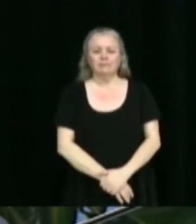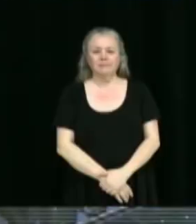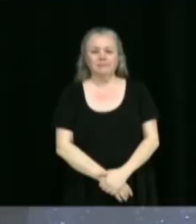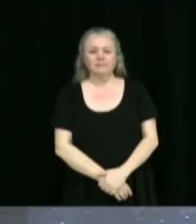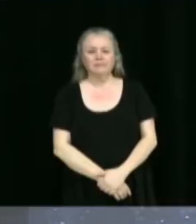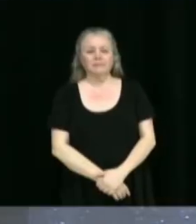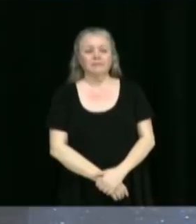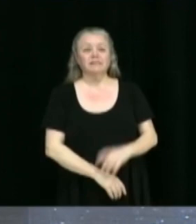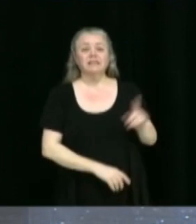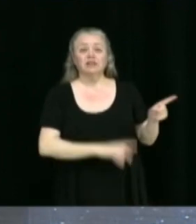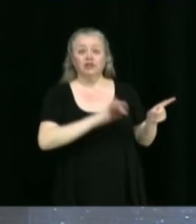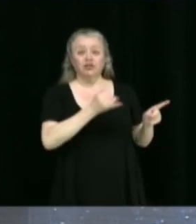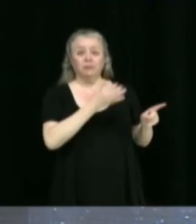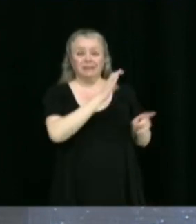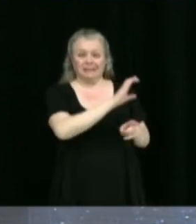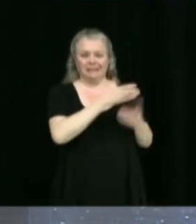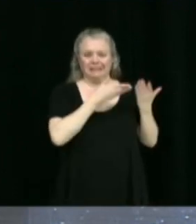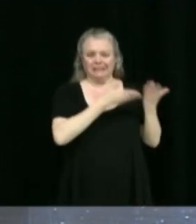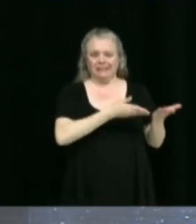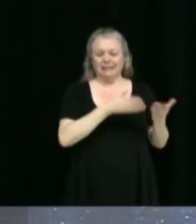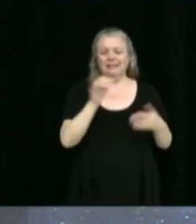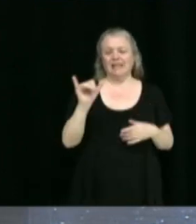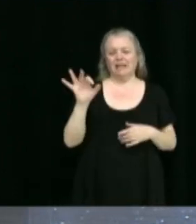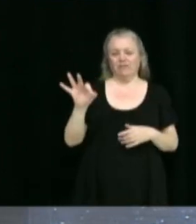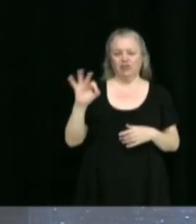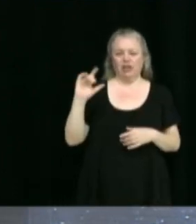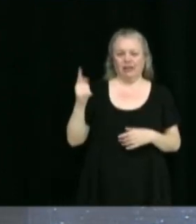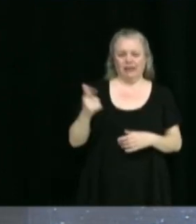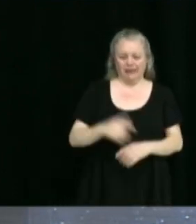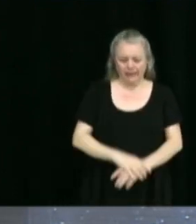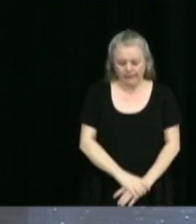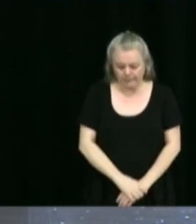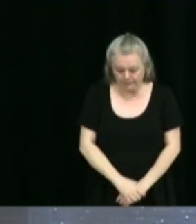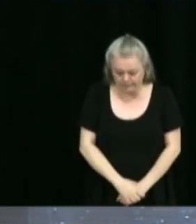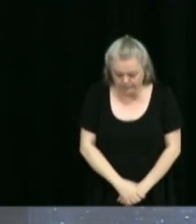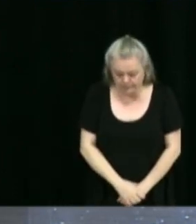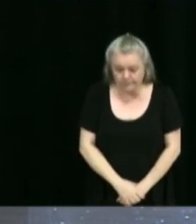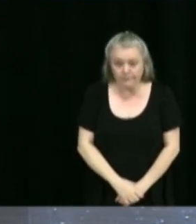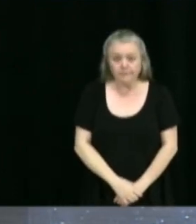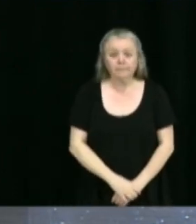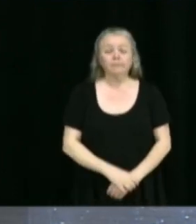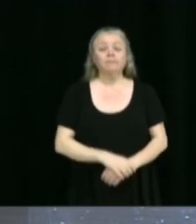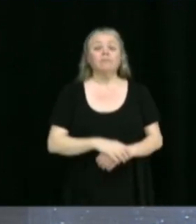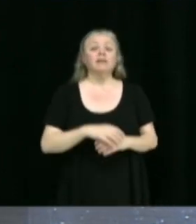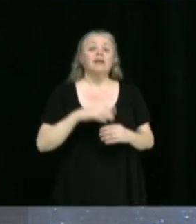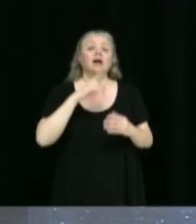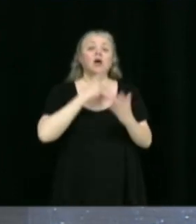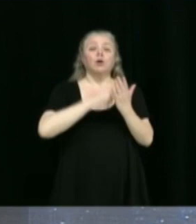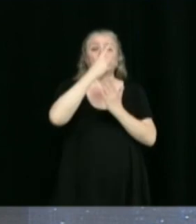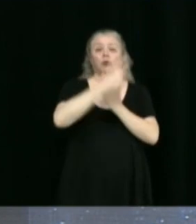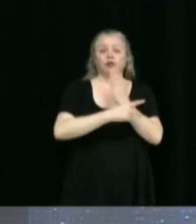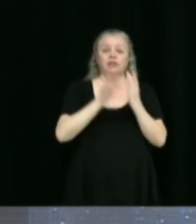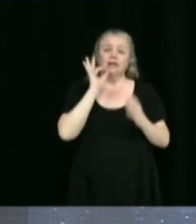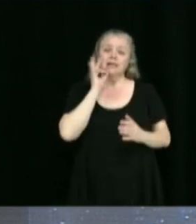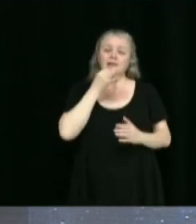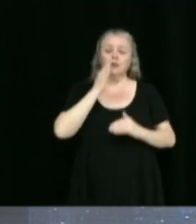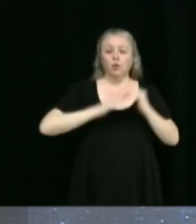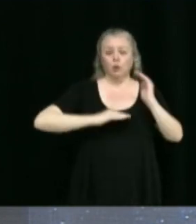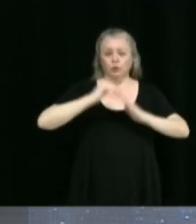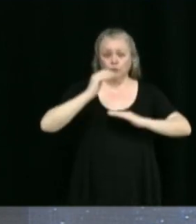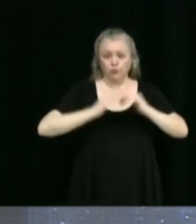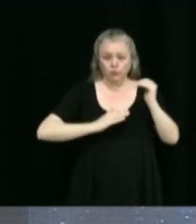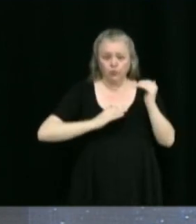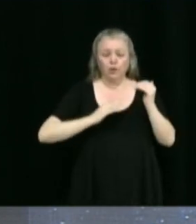James Casey, Yannick Fréchette, projet particulier de construction, de modification ou d